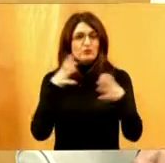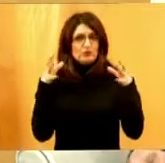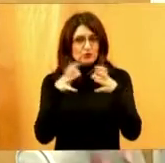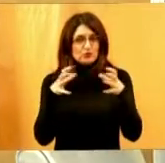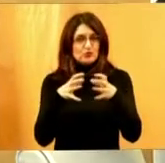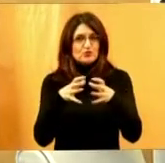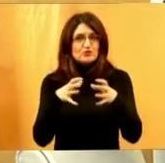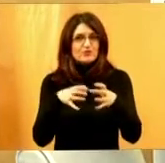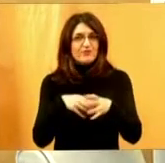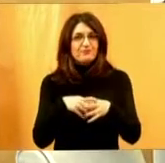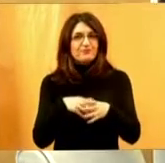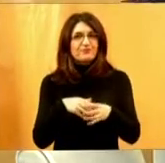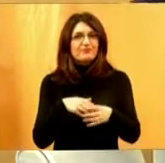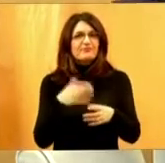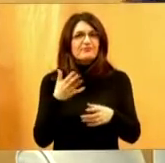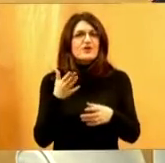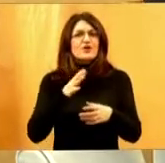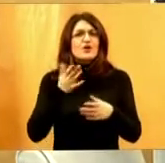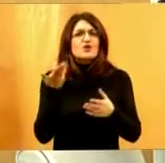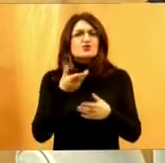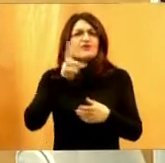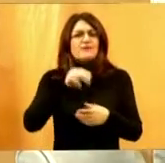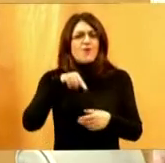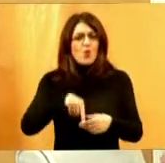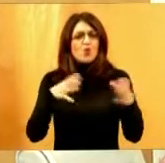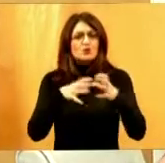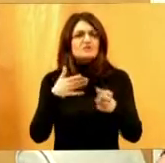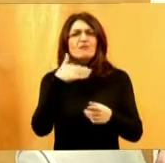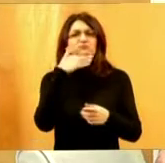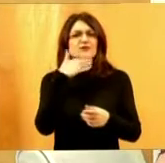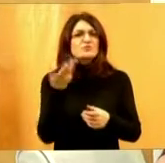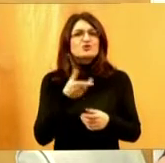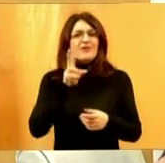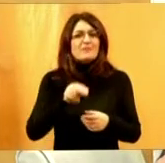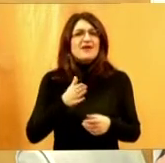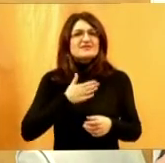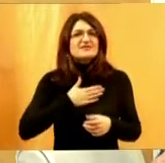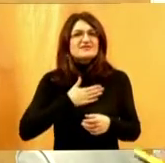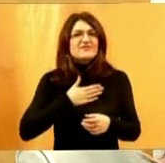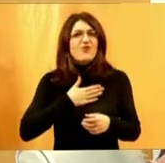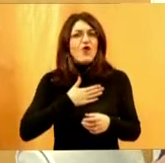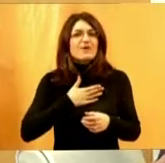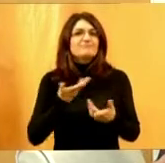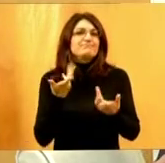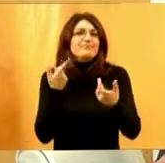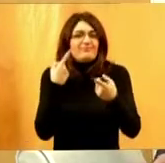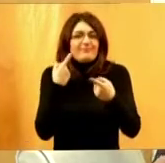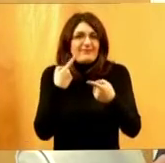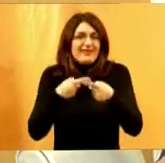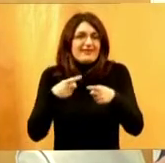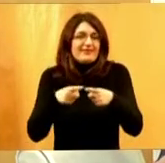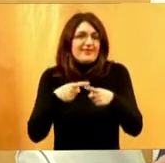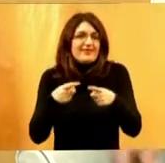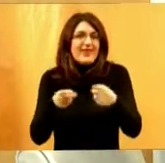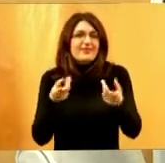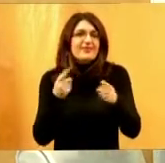zapravo, ja bih rekla, ono što imaju u društvu unatrod svojim, nije to u svojim nedostacima. To bi se